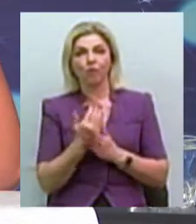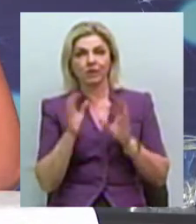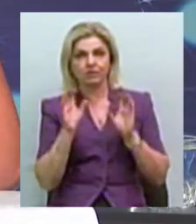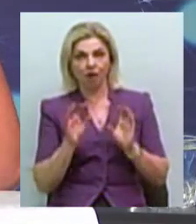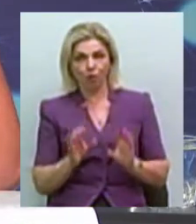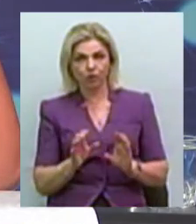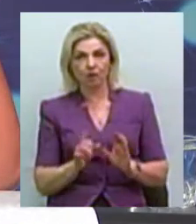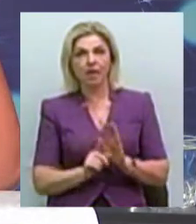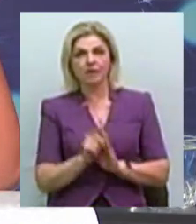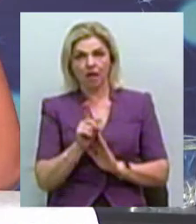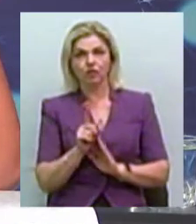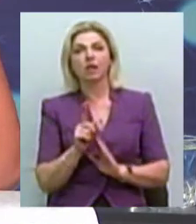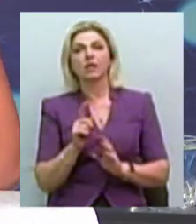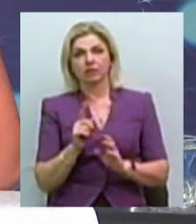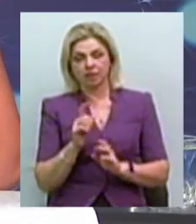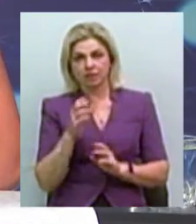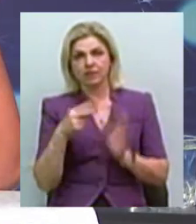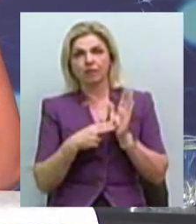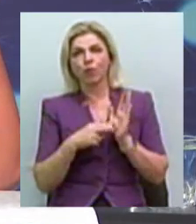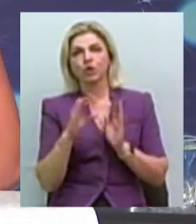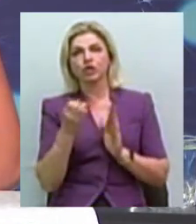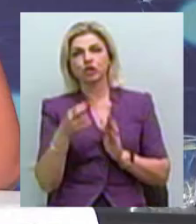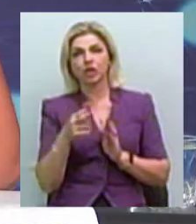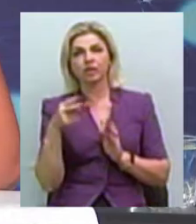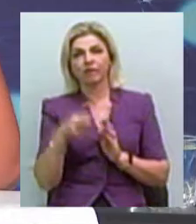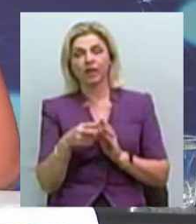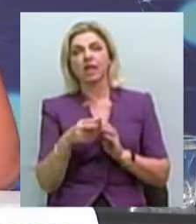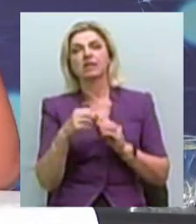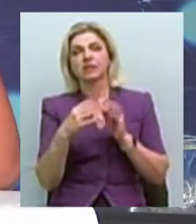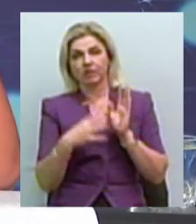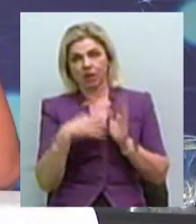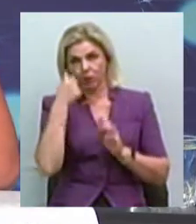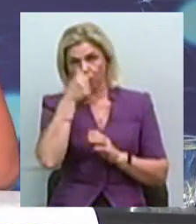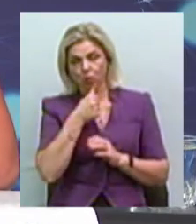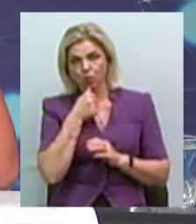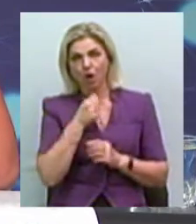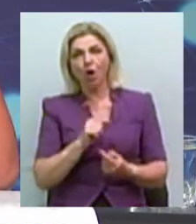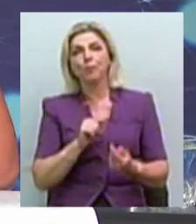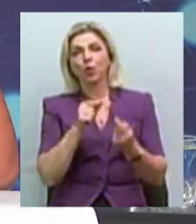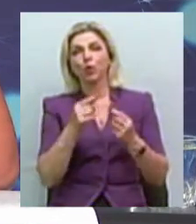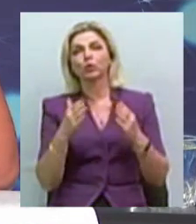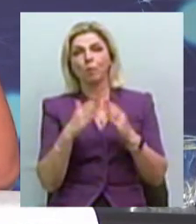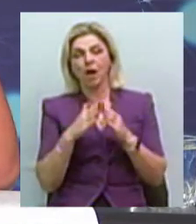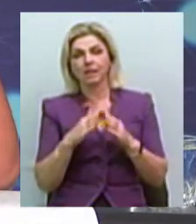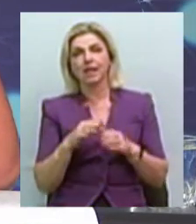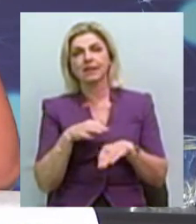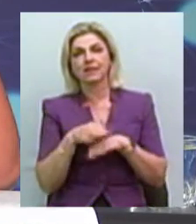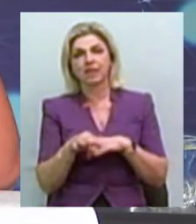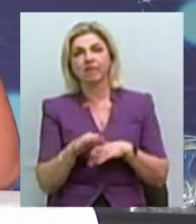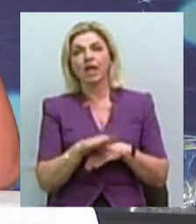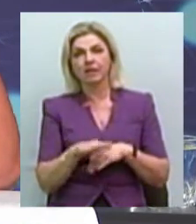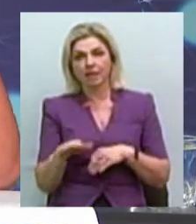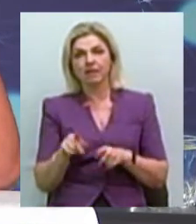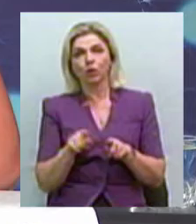який вступив в силу з 7 січня 2016 року про протидію запобігання домашнього насильства, визначено те, що дитина в такому випадку